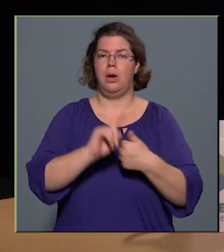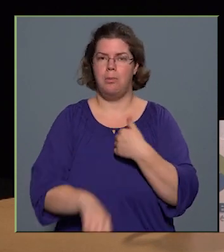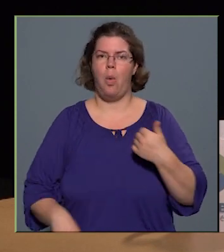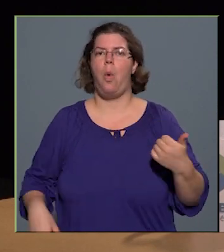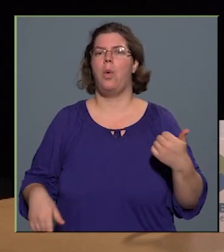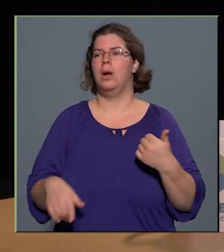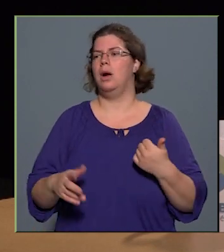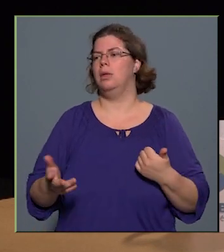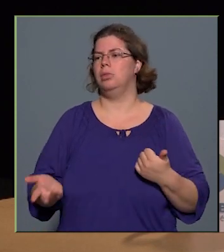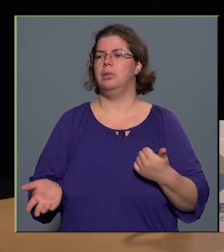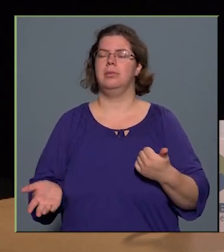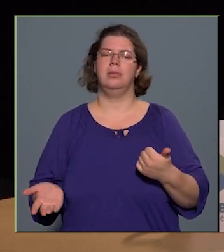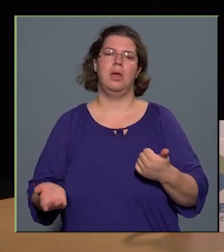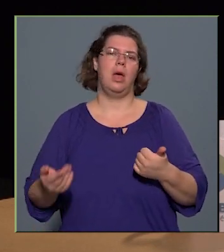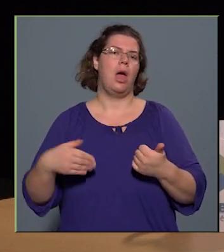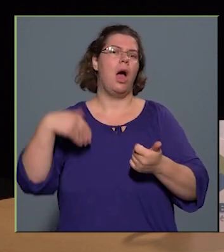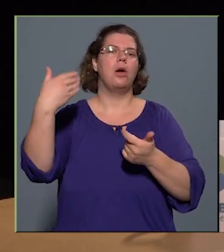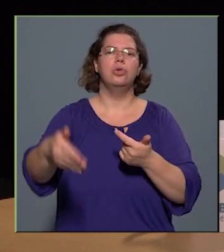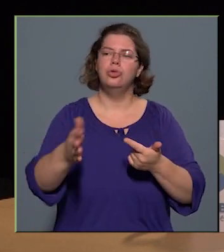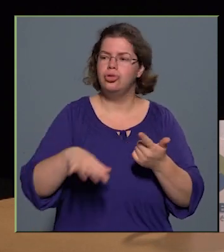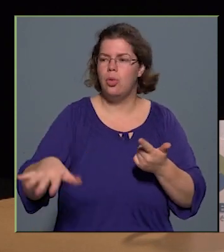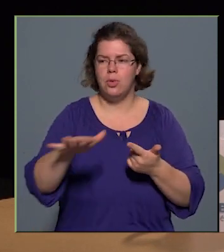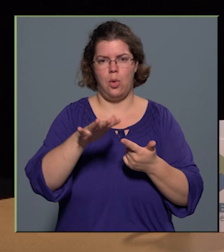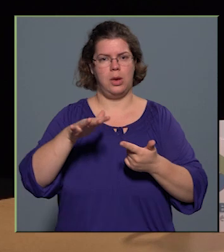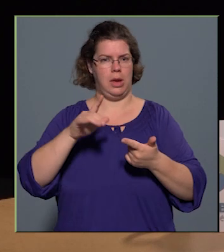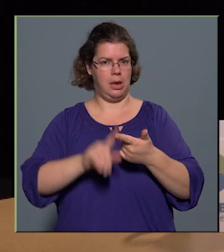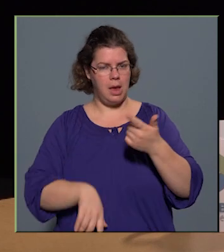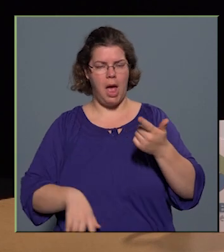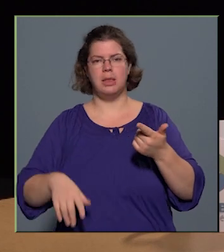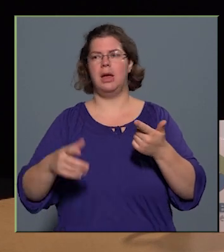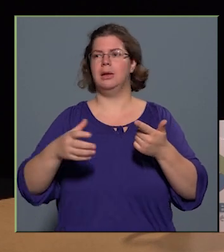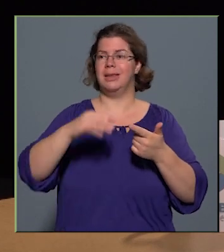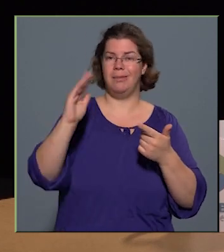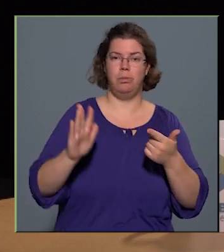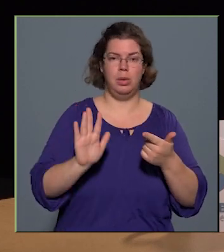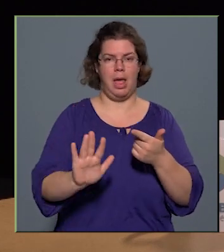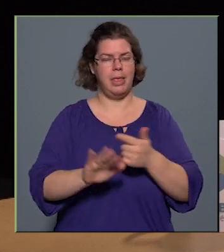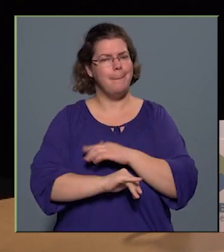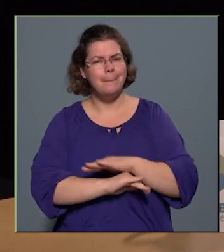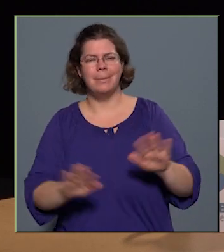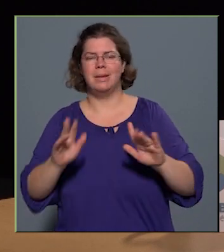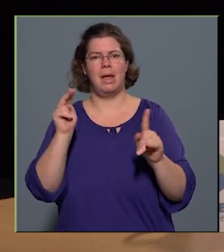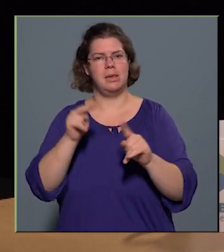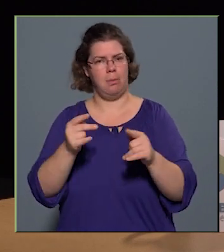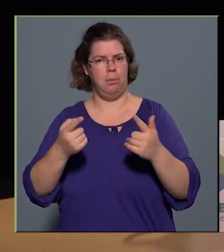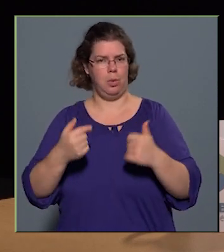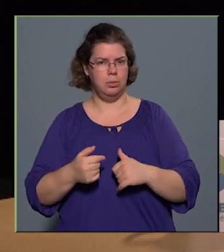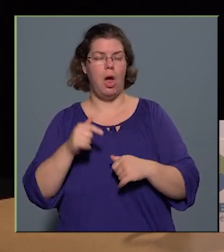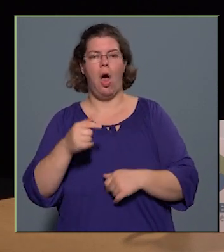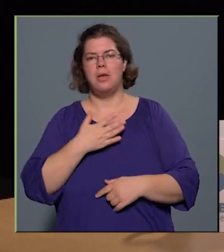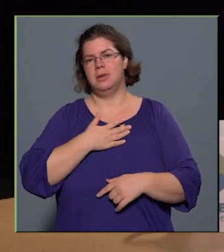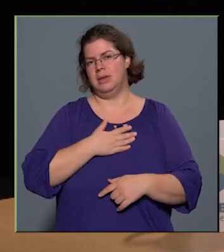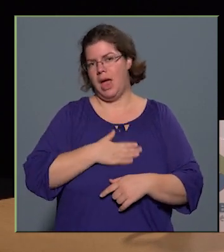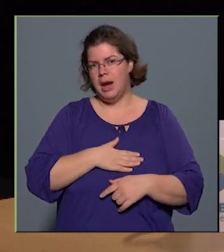illetően is a külső környezetünket, illetően is az épületet, tehát minden szempontból azt